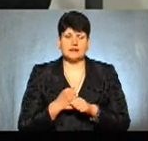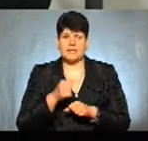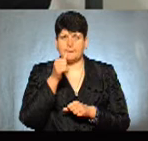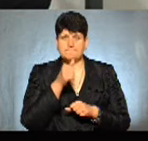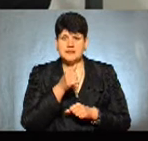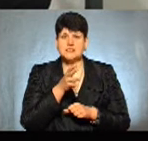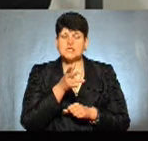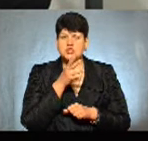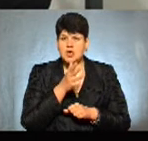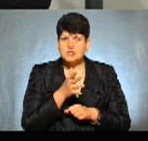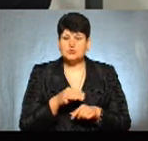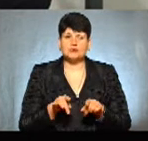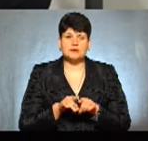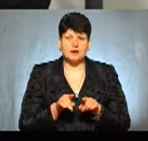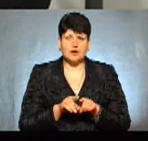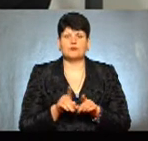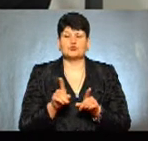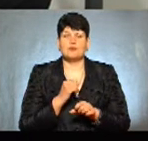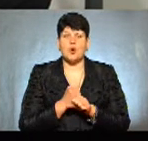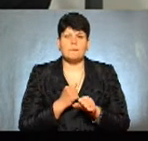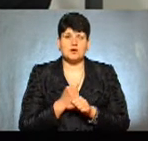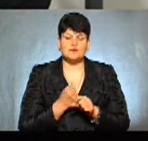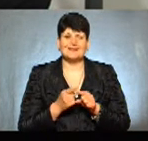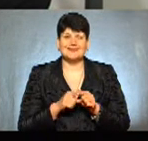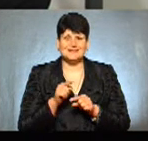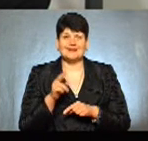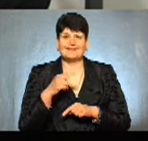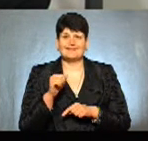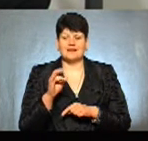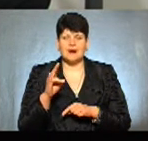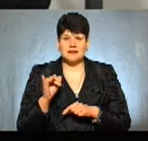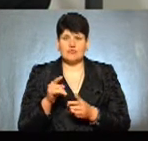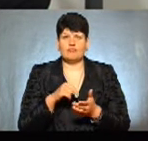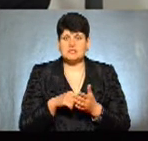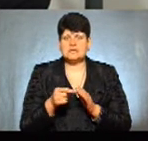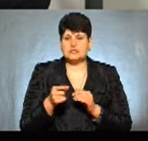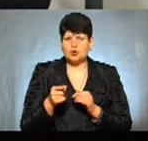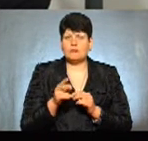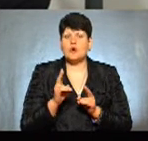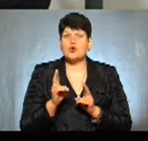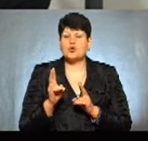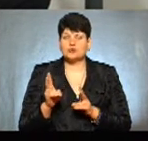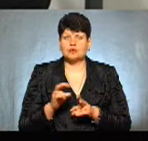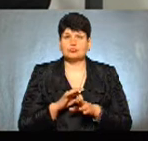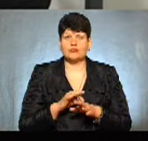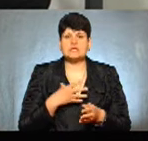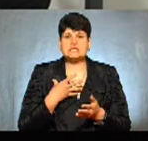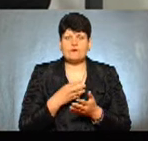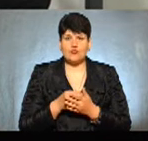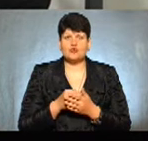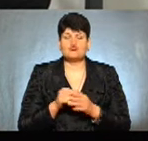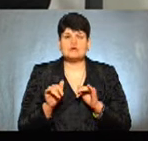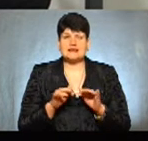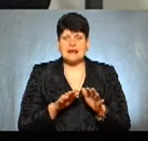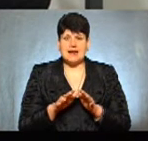часу однозначно для того, щоб опрацювати дані по місту Тернополю, хто здійснює свою діяльність в